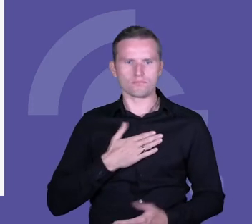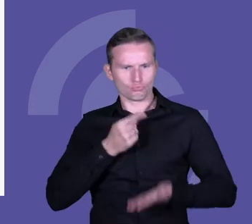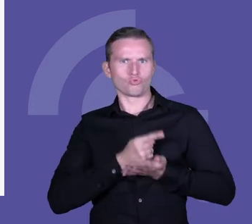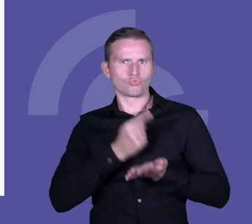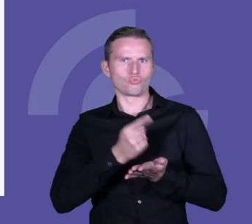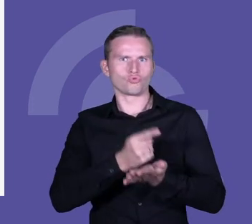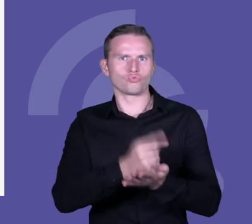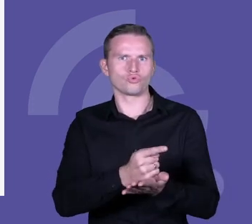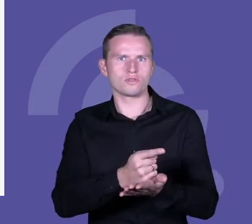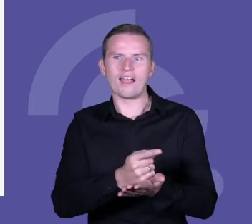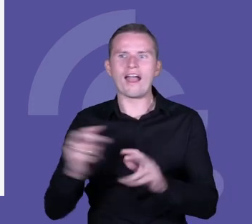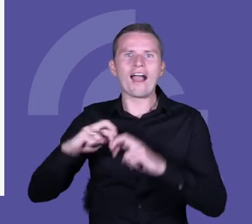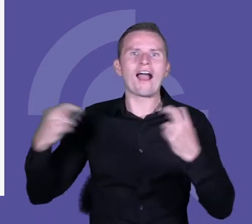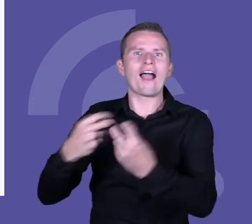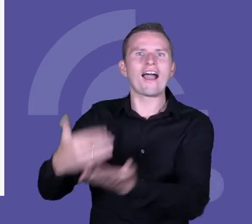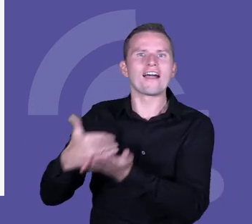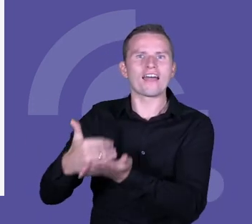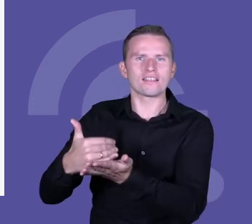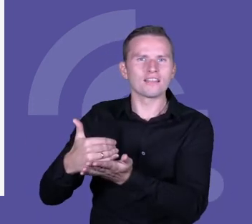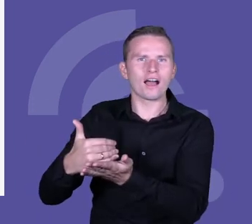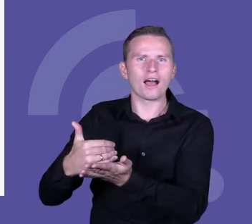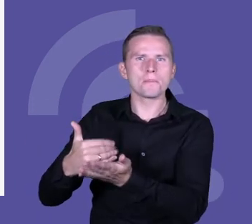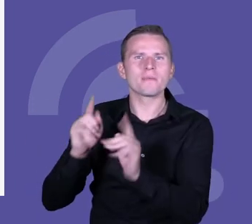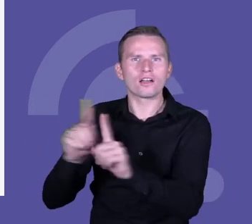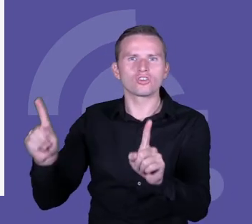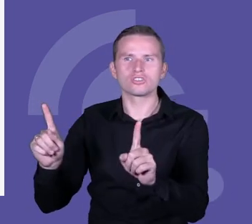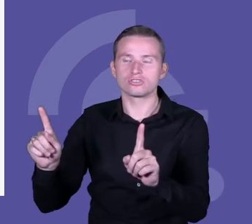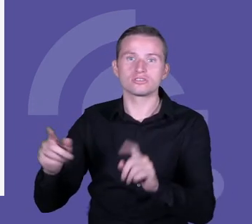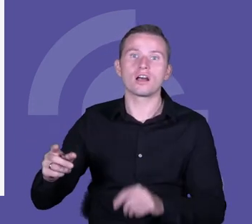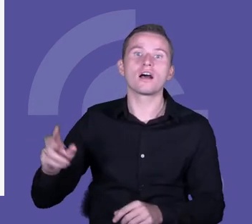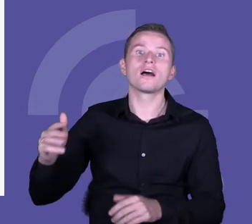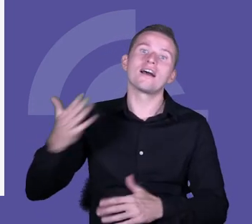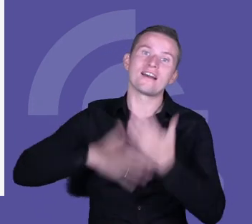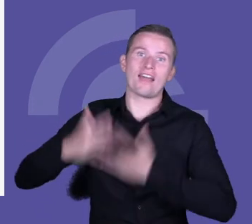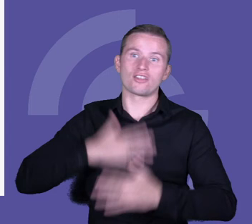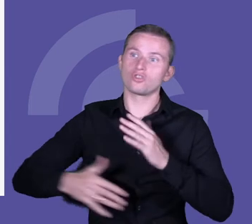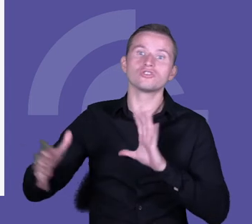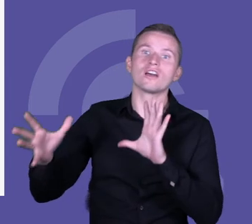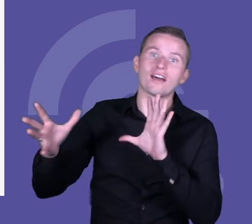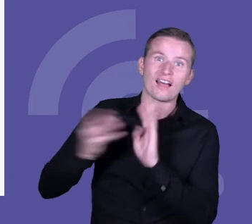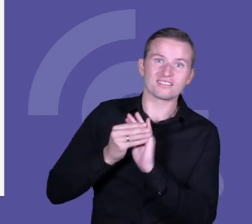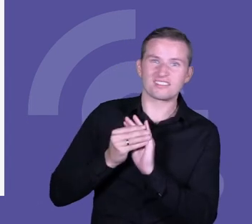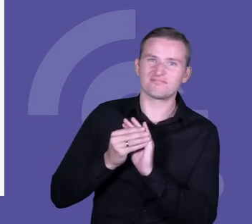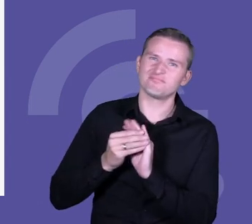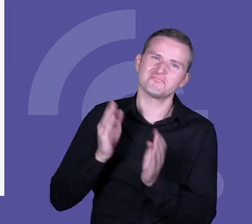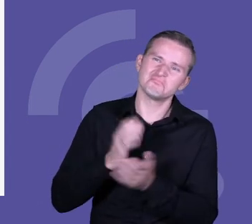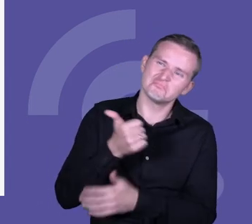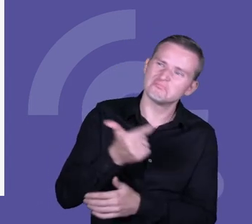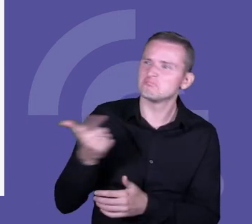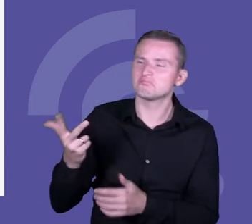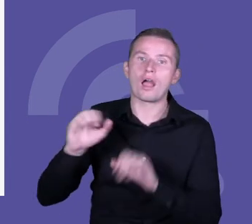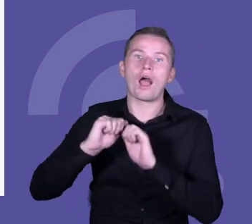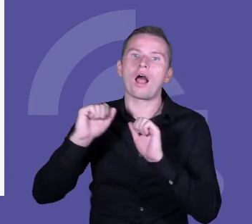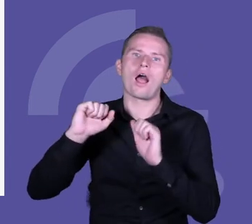to w mojej radzie pedagogicznej cieszą się nielicznie ze mną albo nikt. Nie? Tak, żeby to pokazać, jak to się dzieje. Ale czemu Państwu o tym mówię?